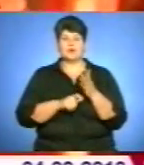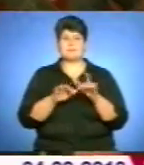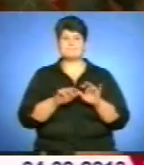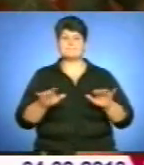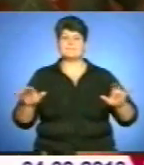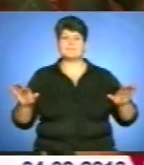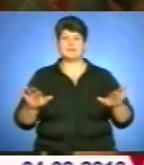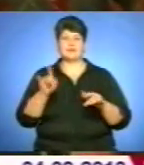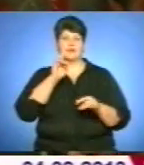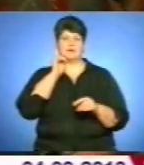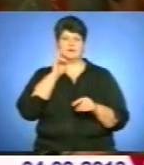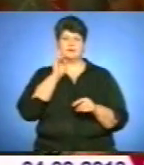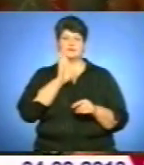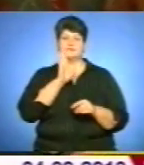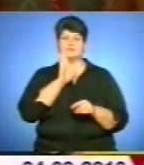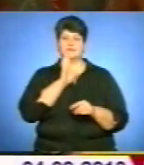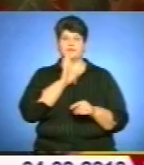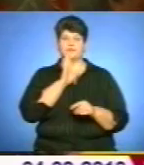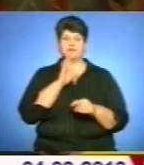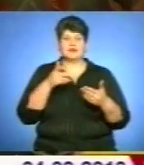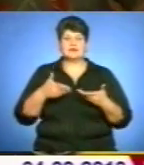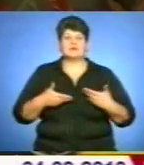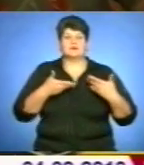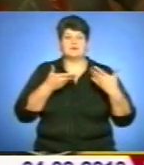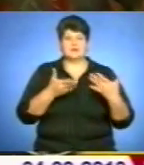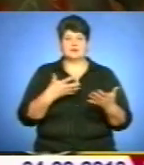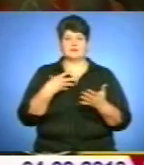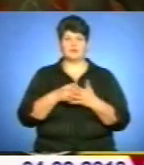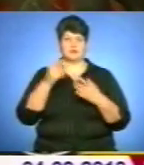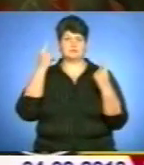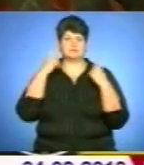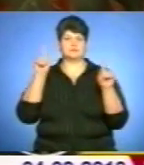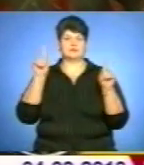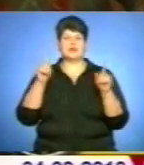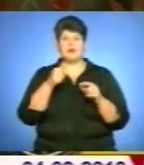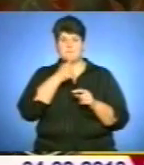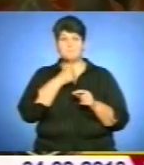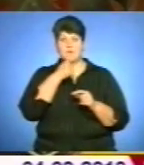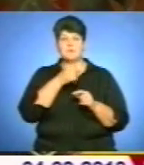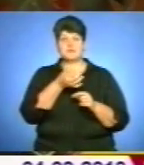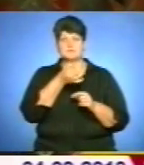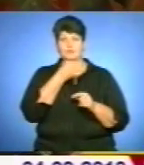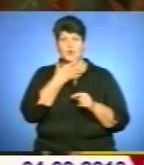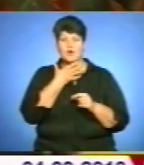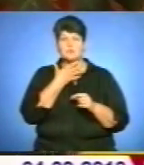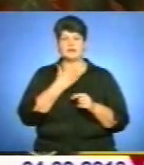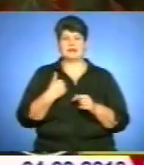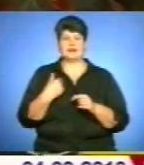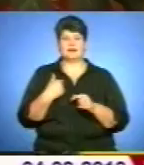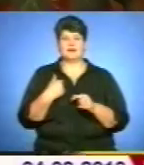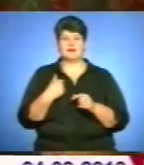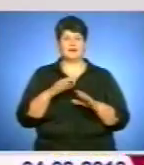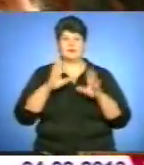Моя вчителька підштовхнула мене і запропонувала щось своє придумати. Я попробувала, мені сподобалося, як понеслося